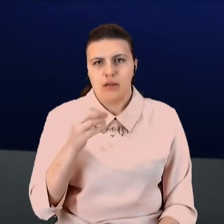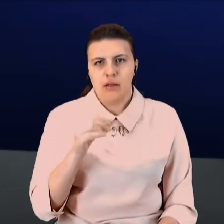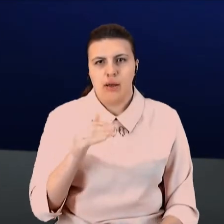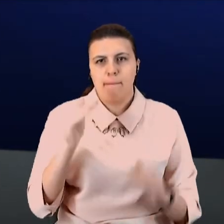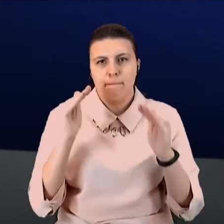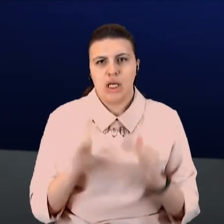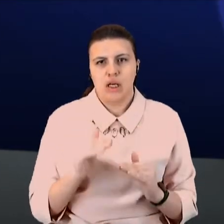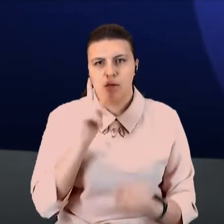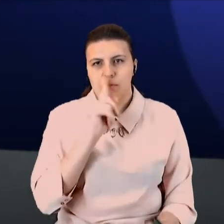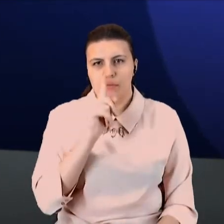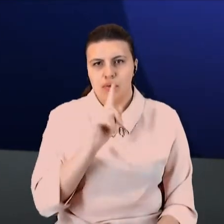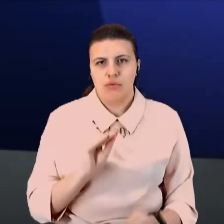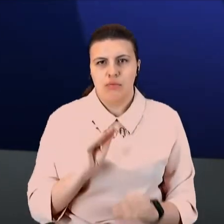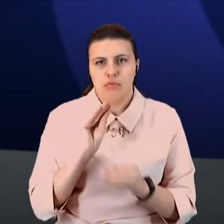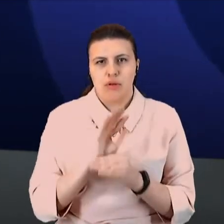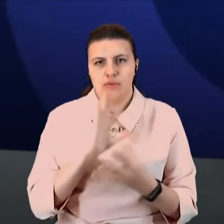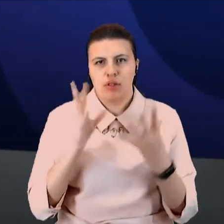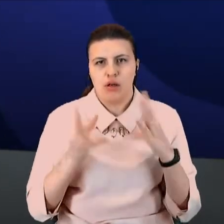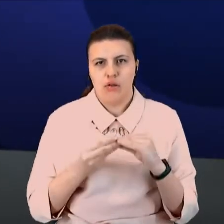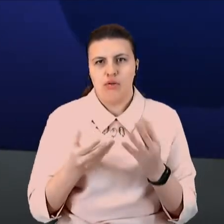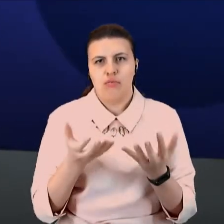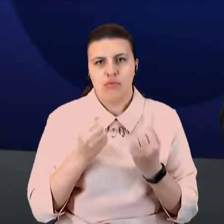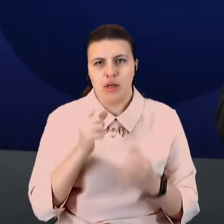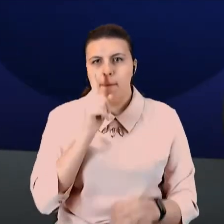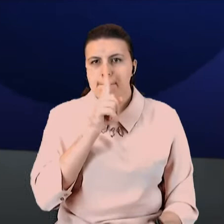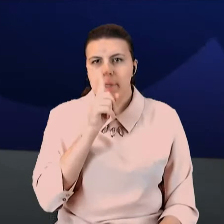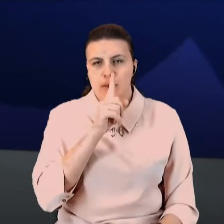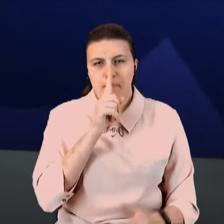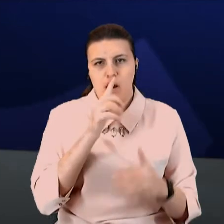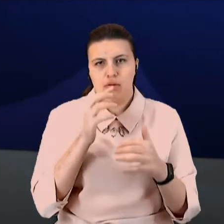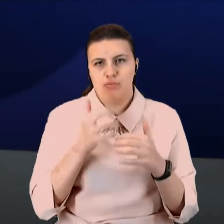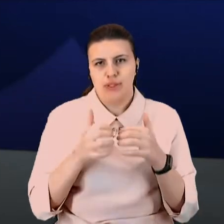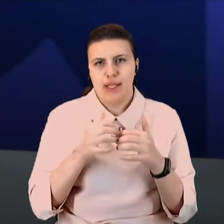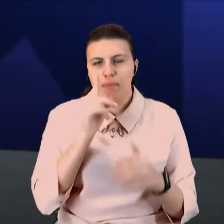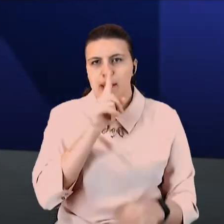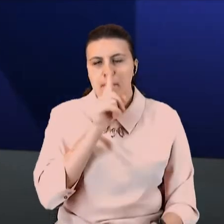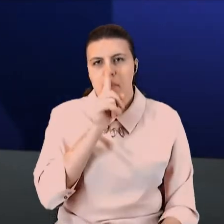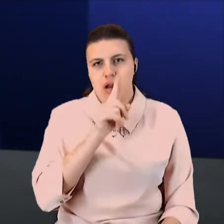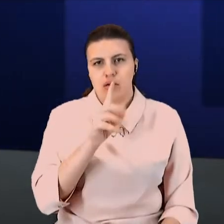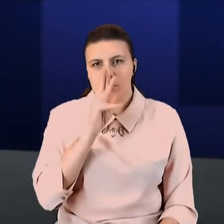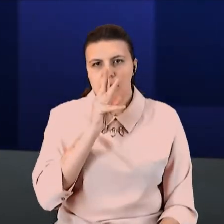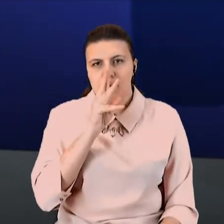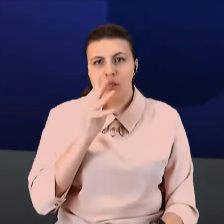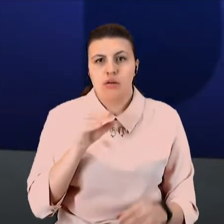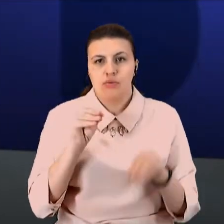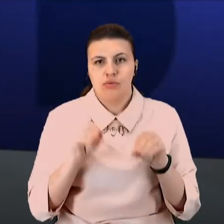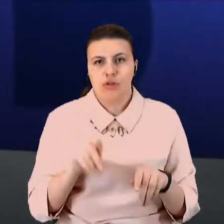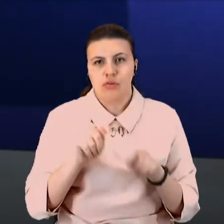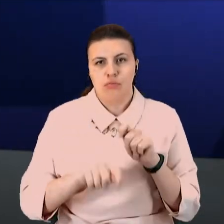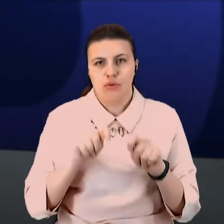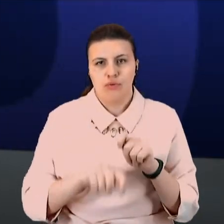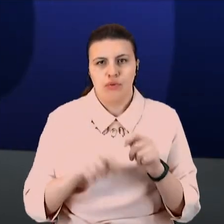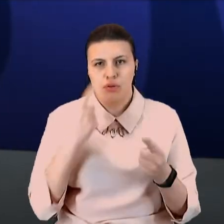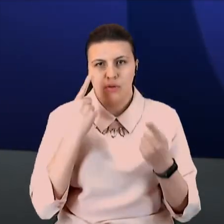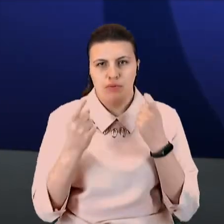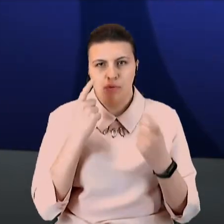їм доплачують і загалом вони отримують мінімальну заробітну плату. Ми вирішили перепровірити цю інформацію, зайшли на сайт електронних